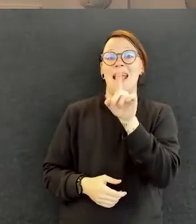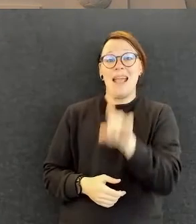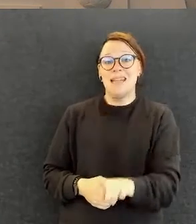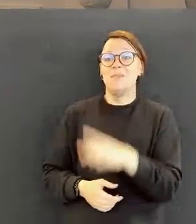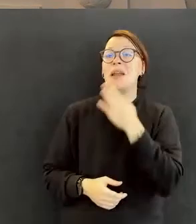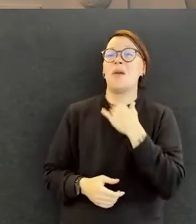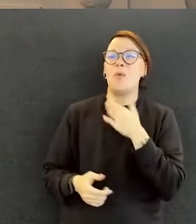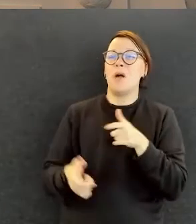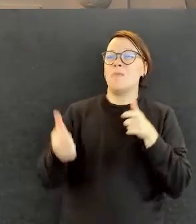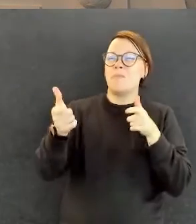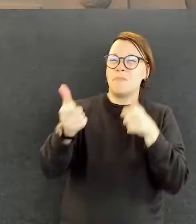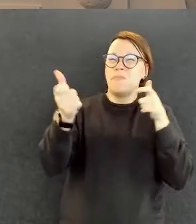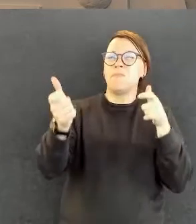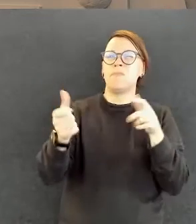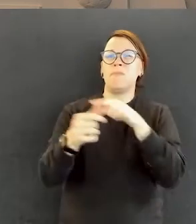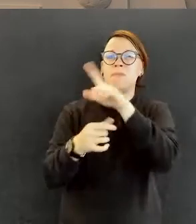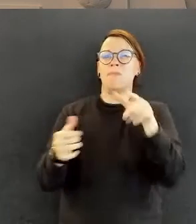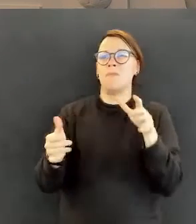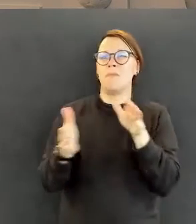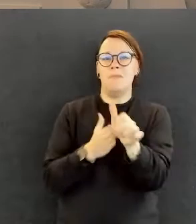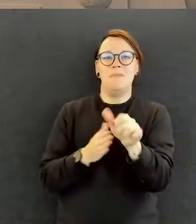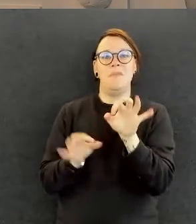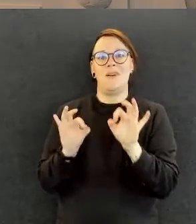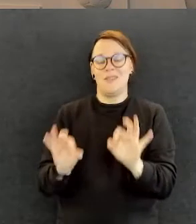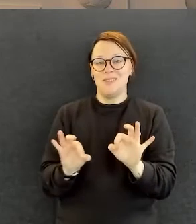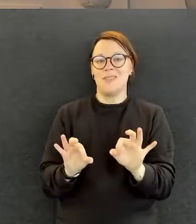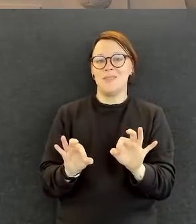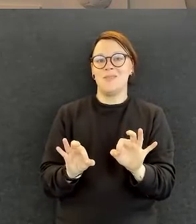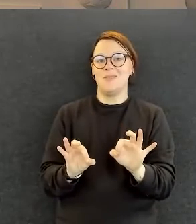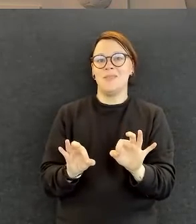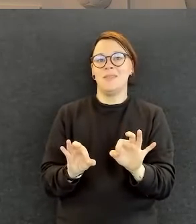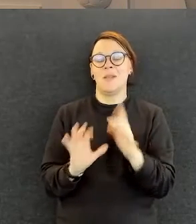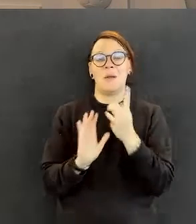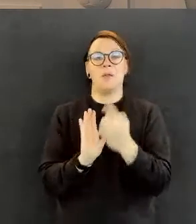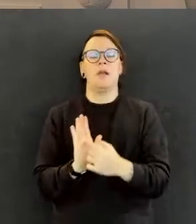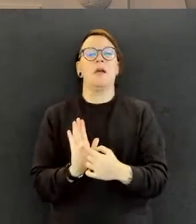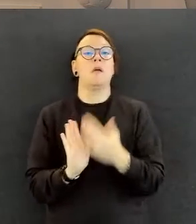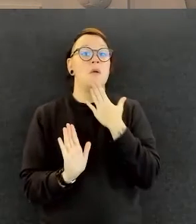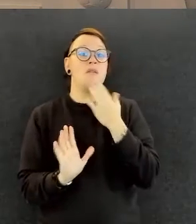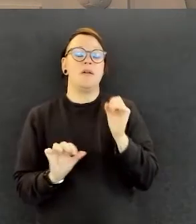kaikki on sellainen, että onnistuu tämä kaikilta, niin hyvä herätys myös itselle.